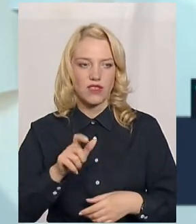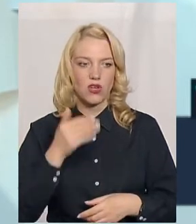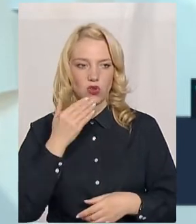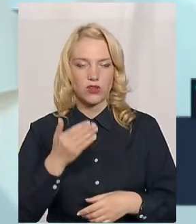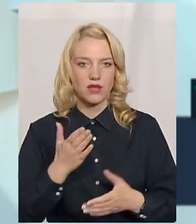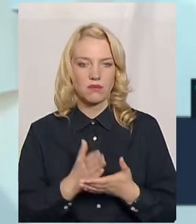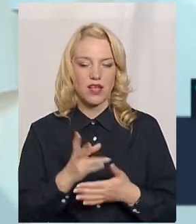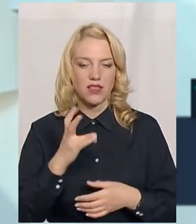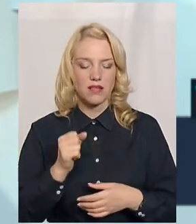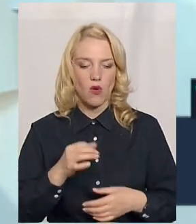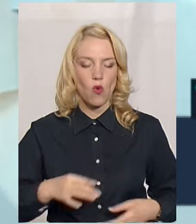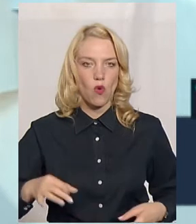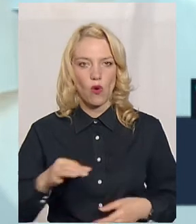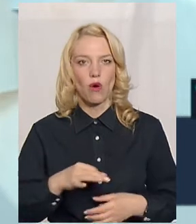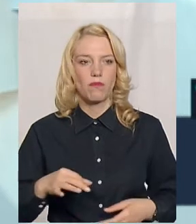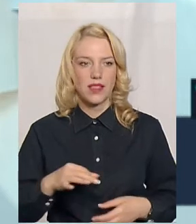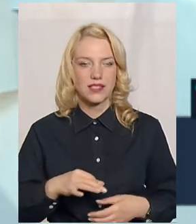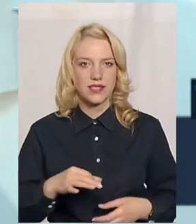Мається на увазі по області.